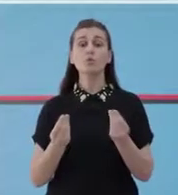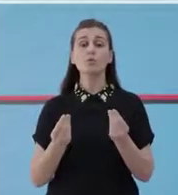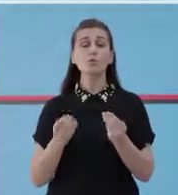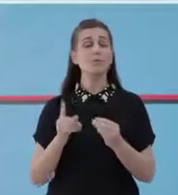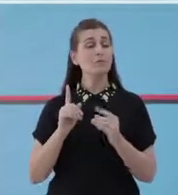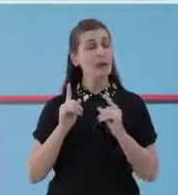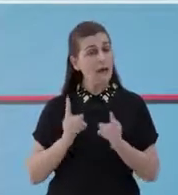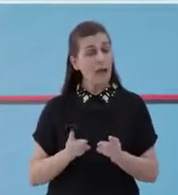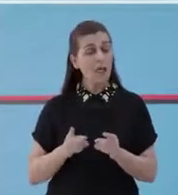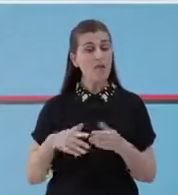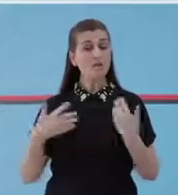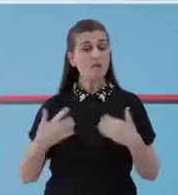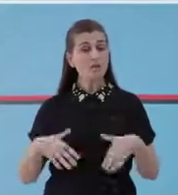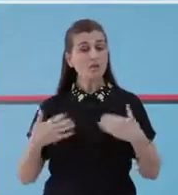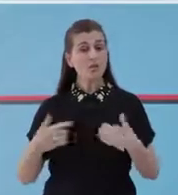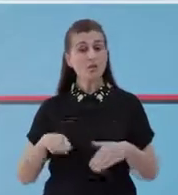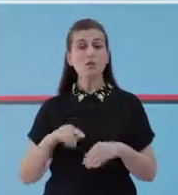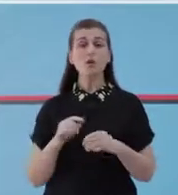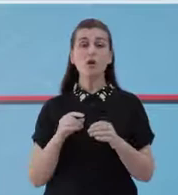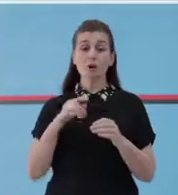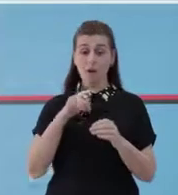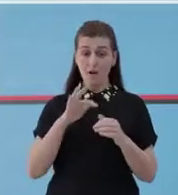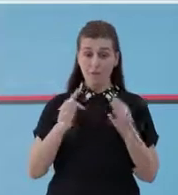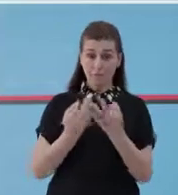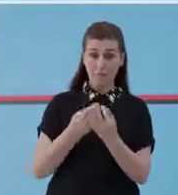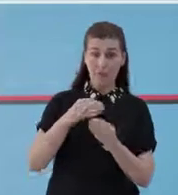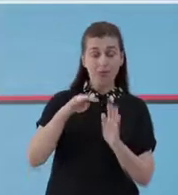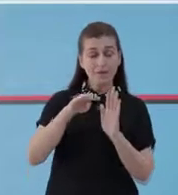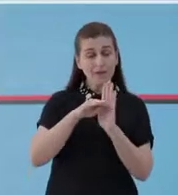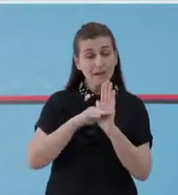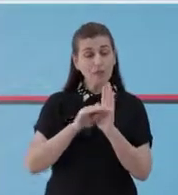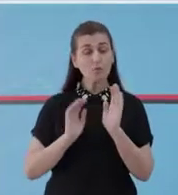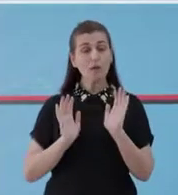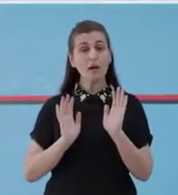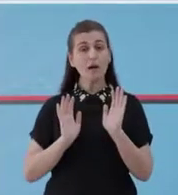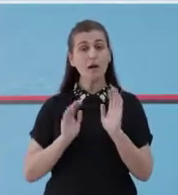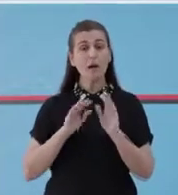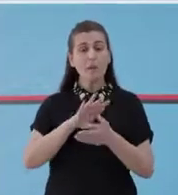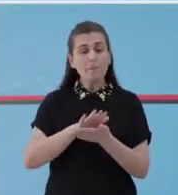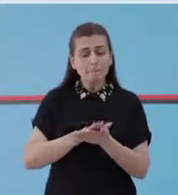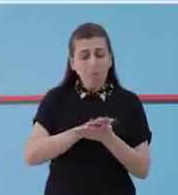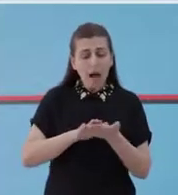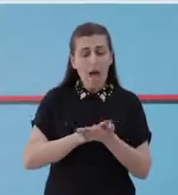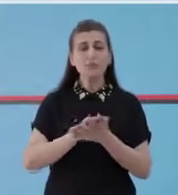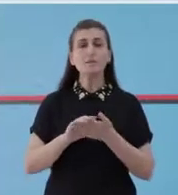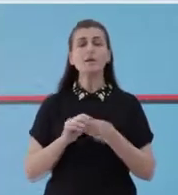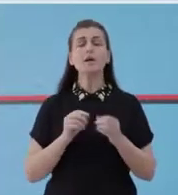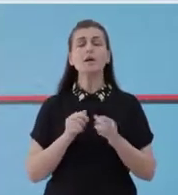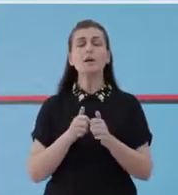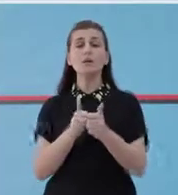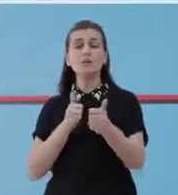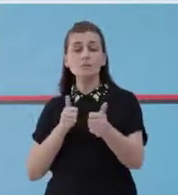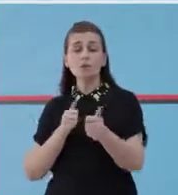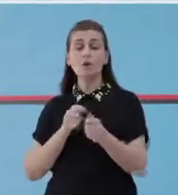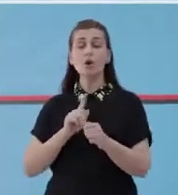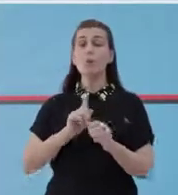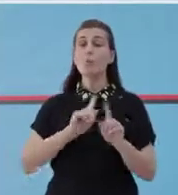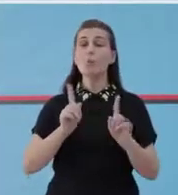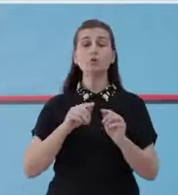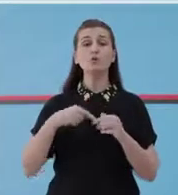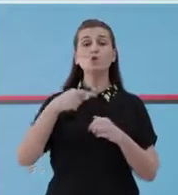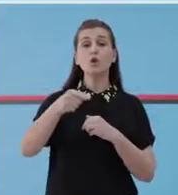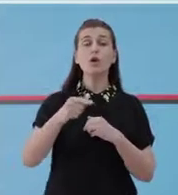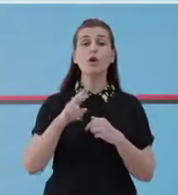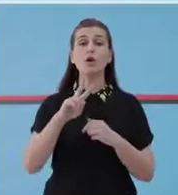që masat e kontrolit infekcionit të respektojnë maksimalisht edhe brënda retheve familjare, duke shmangur vizitat